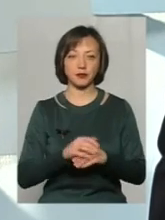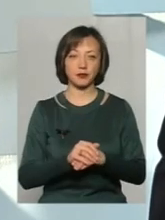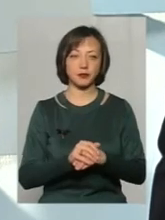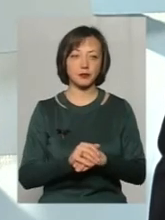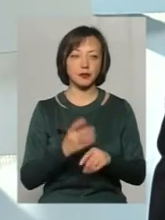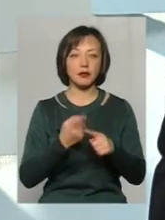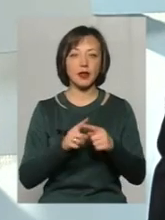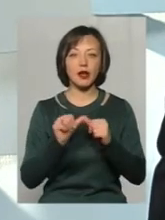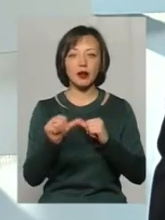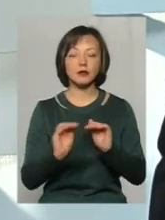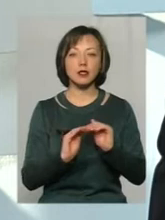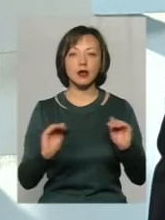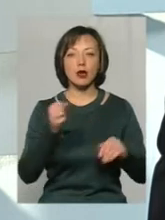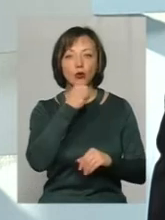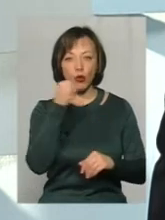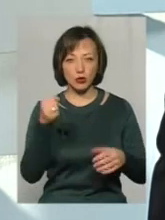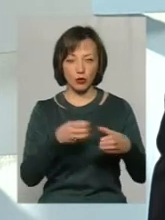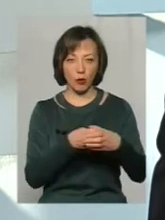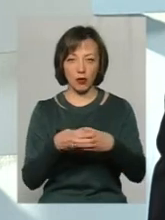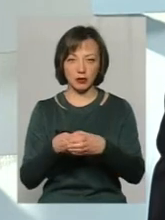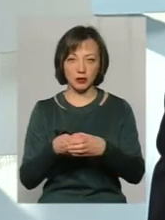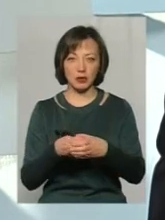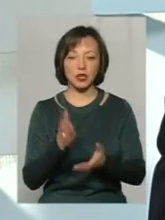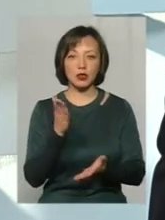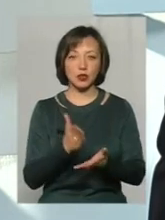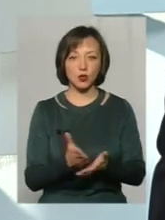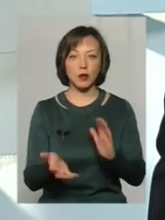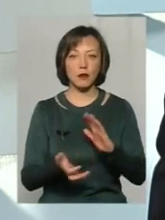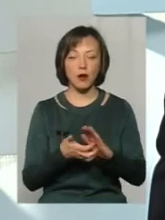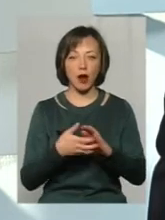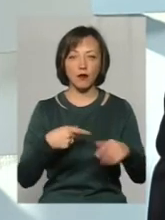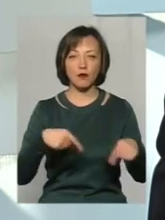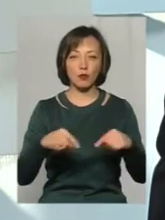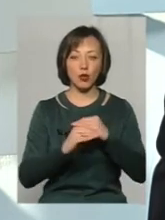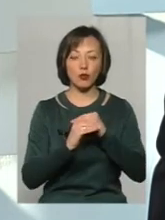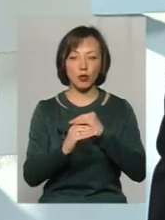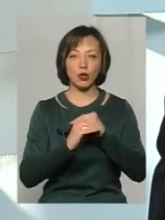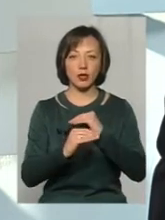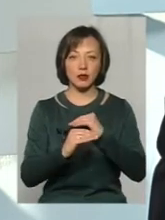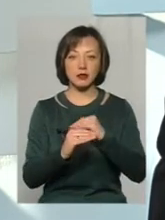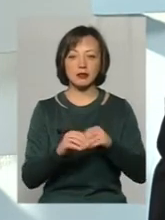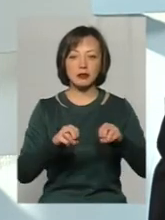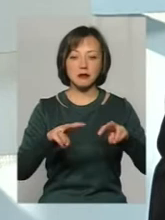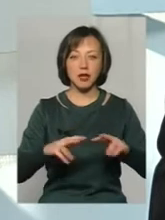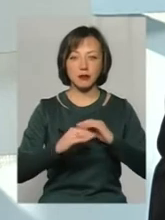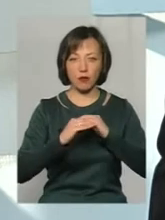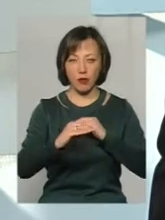це крім дитячих, це дорослі команди. Існує брак футбольних полів з газоновим покриттям.